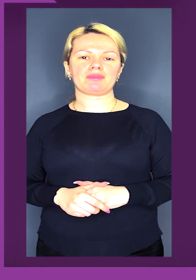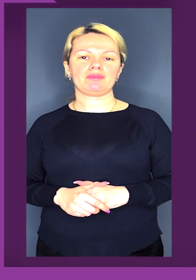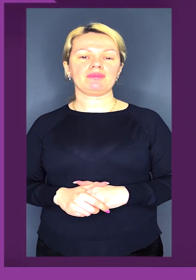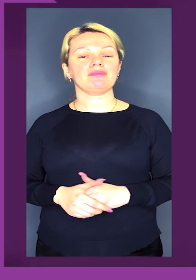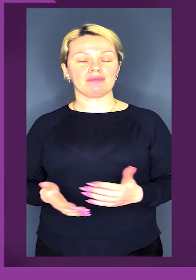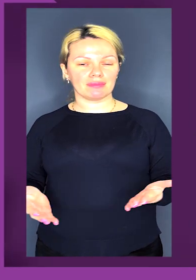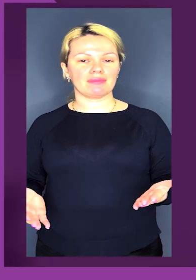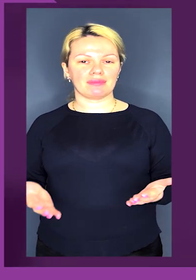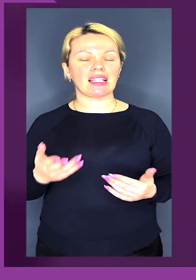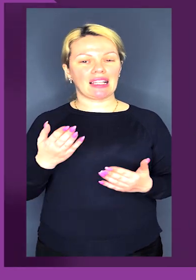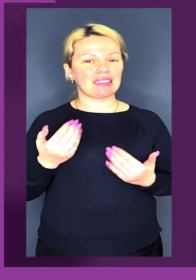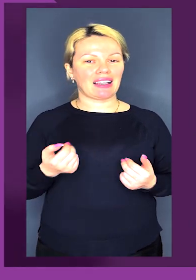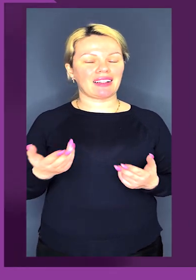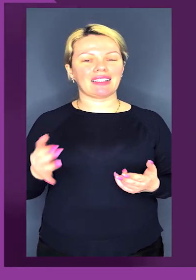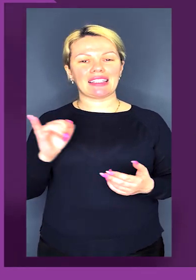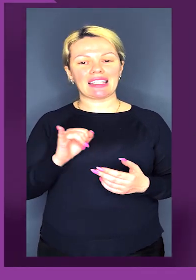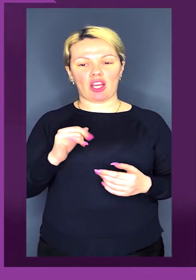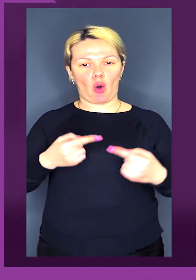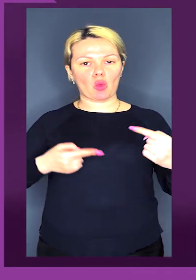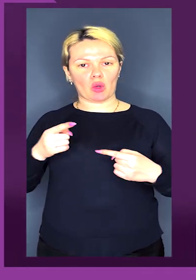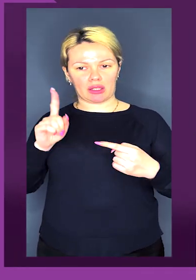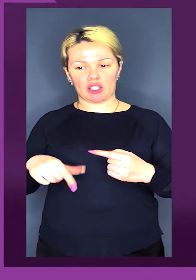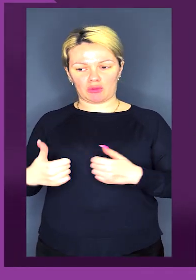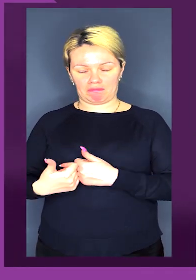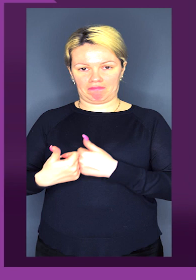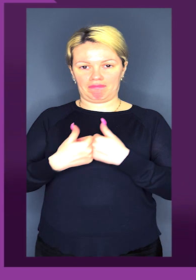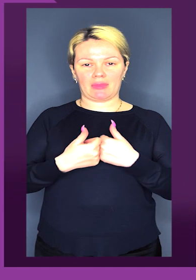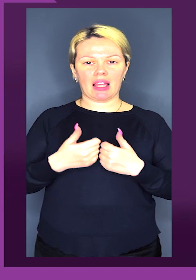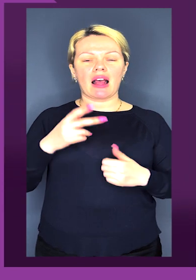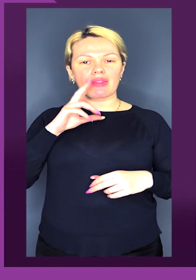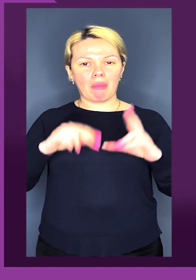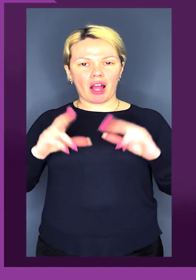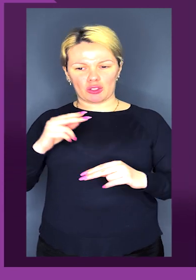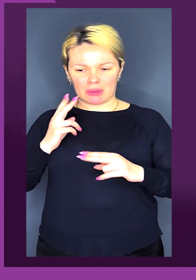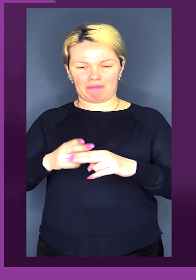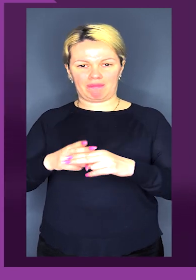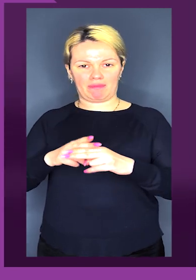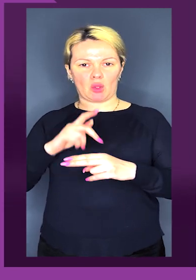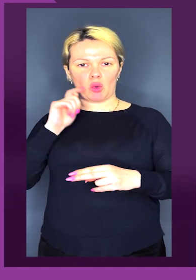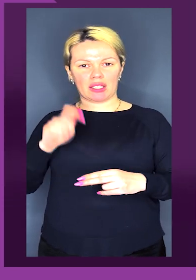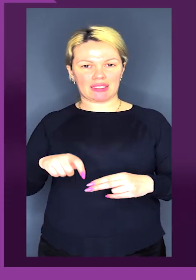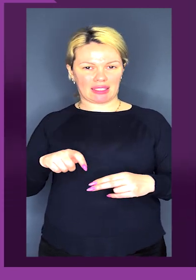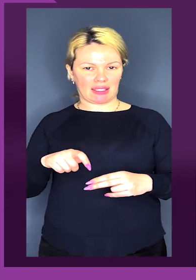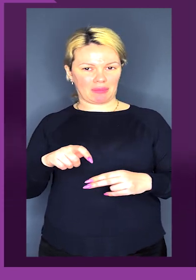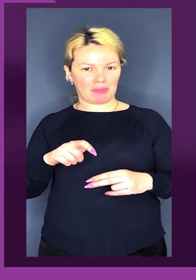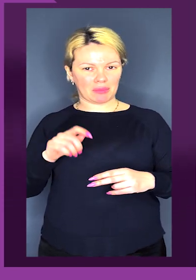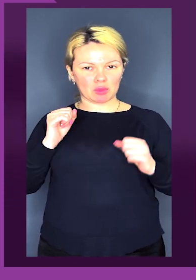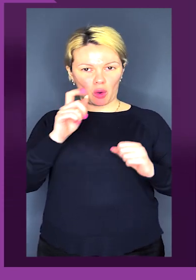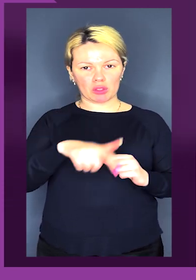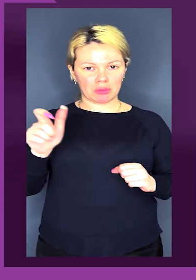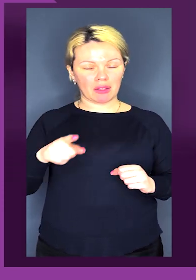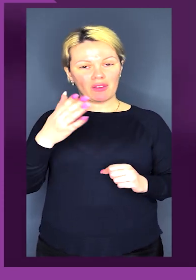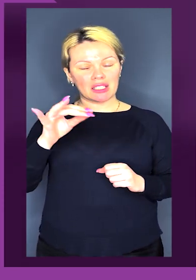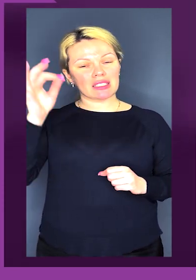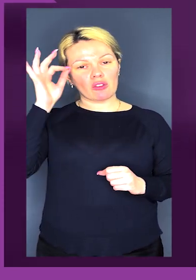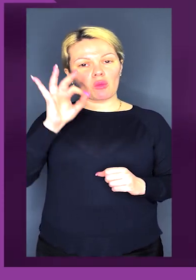Ну так, і конкуренти підтягуються, постійно намагаються вставляти палки в українські колеса. й в інтерв